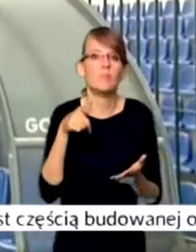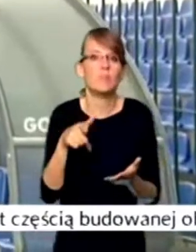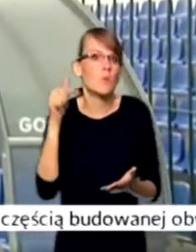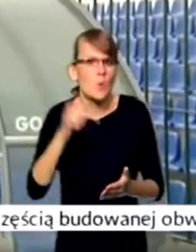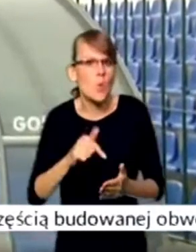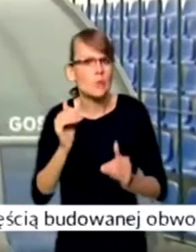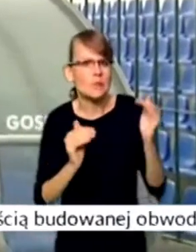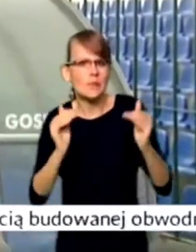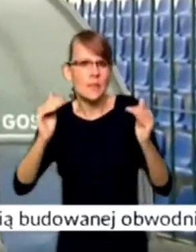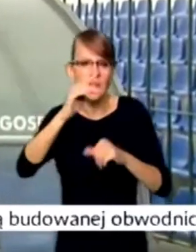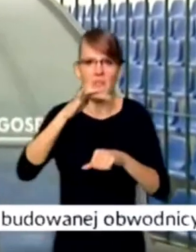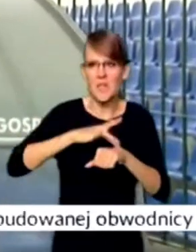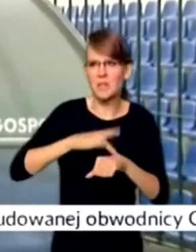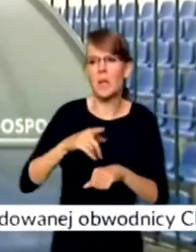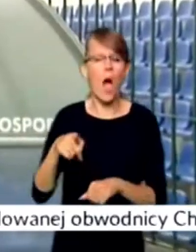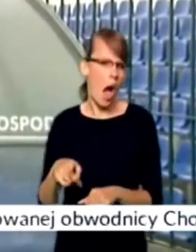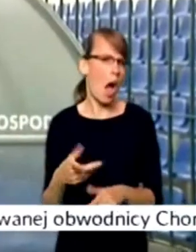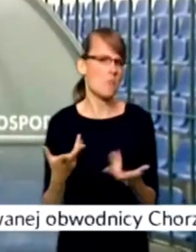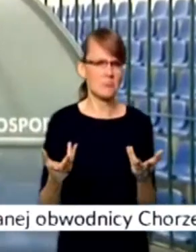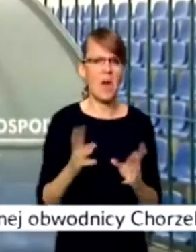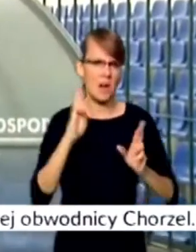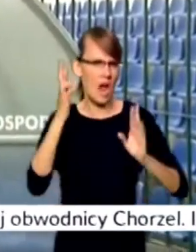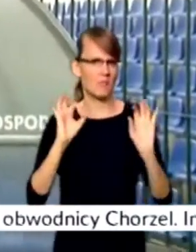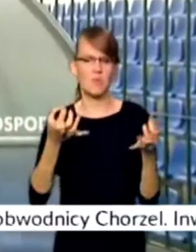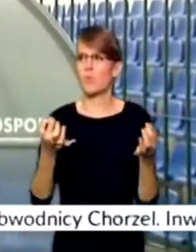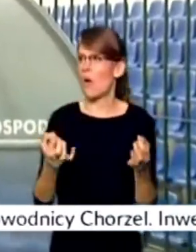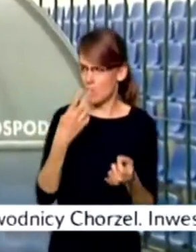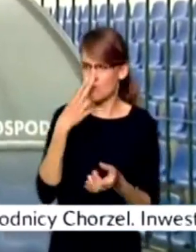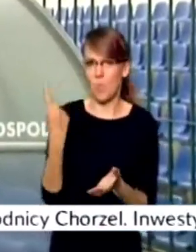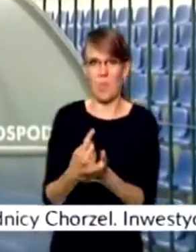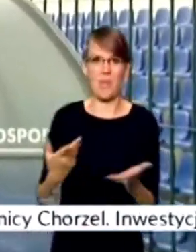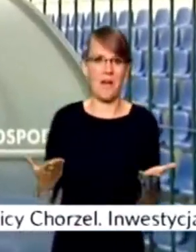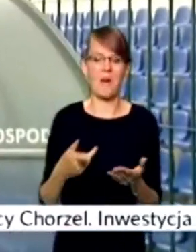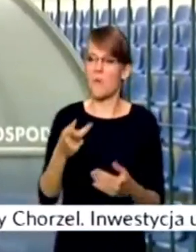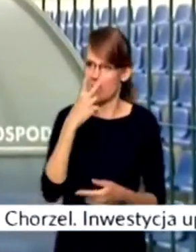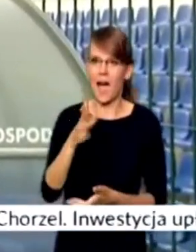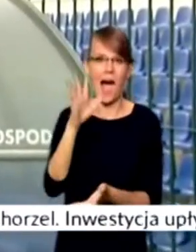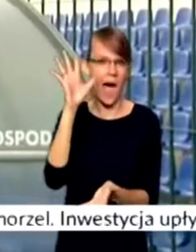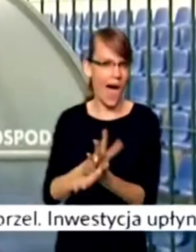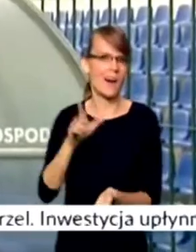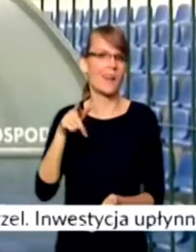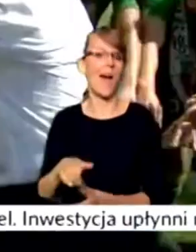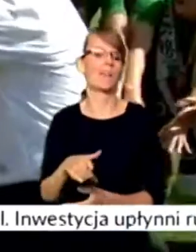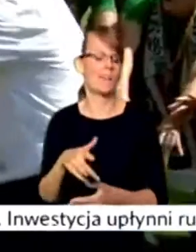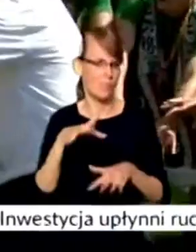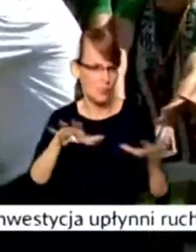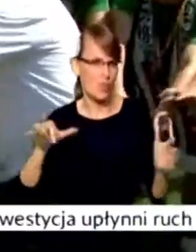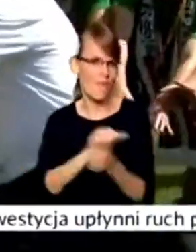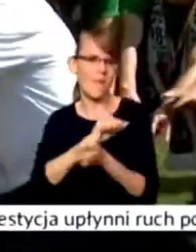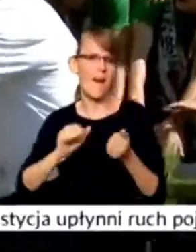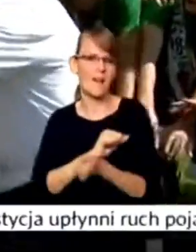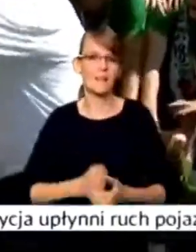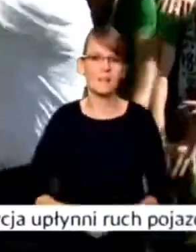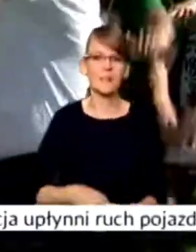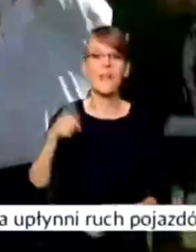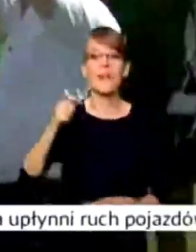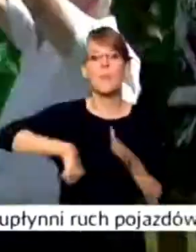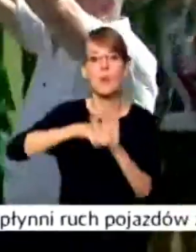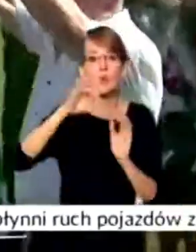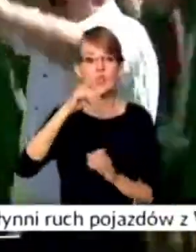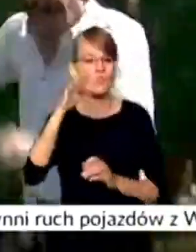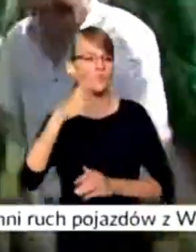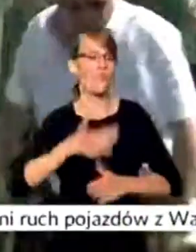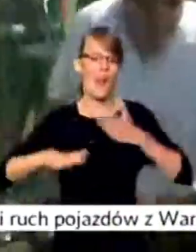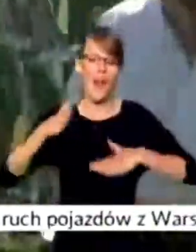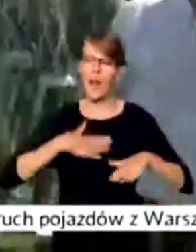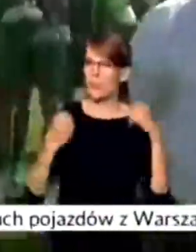gonić wynik. I tak się stało tak naprawdę, więc tutaj dużo charakteru na boisko, dużo walki. Radość piłkarzy świtu ogromna.